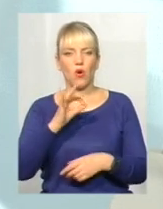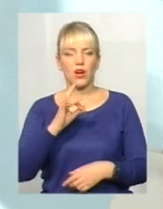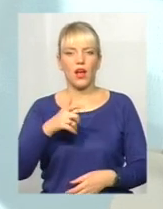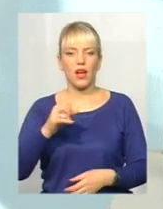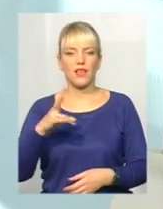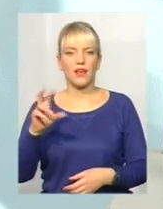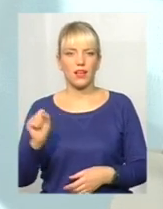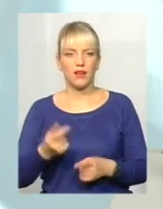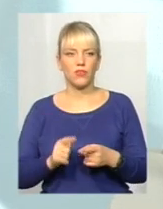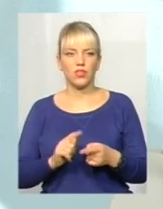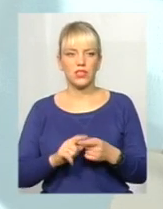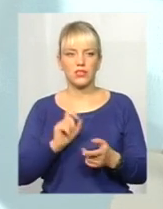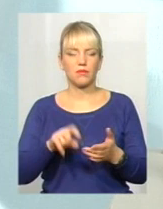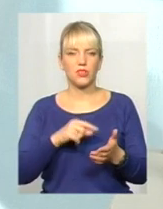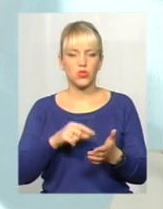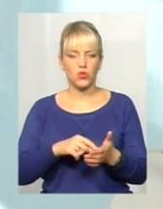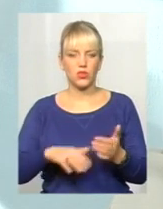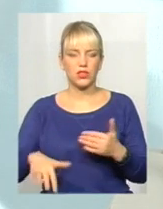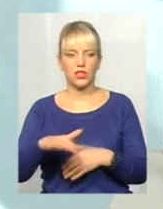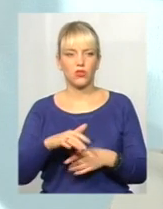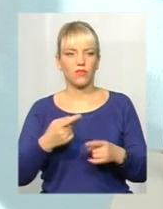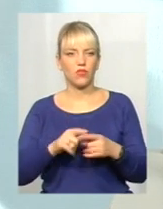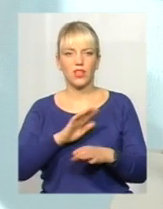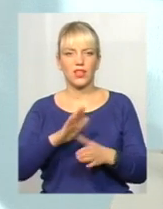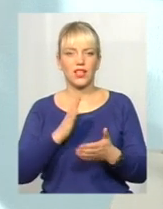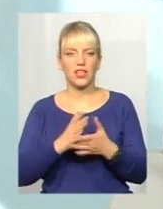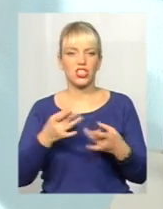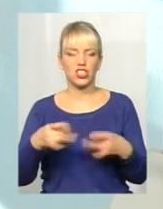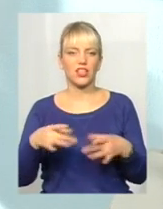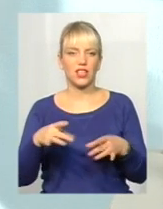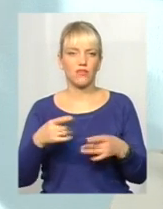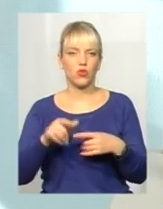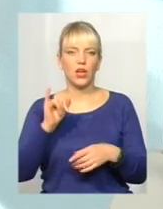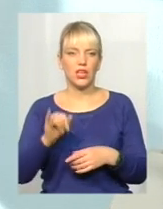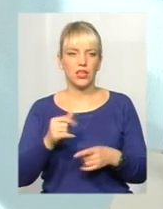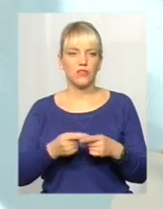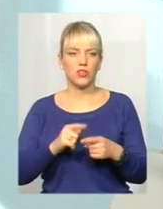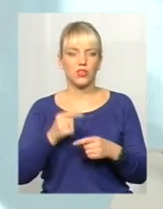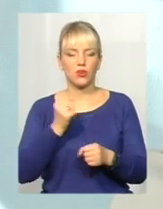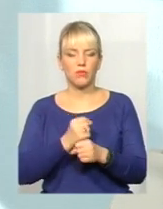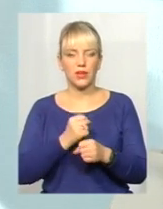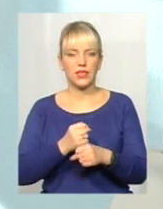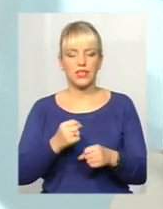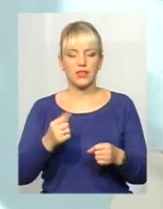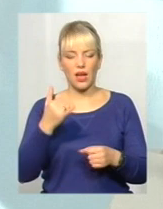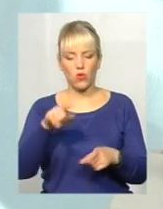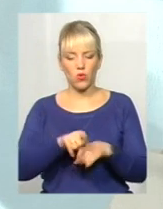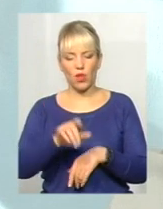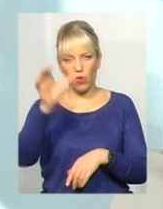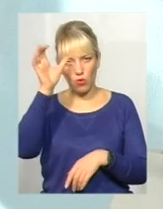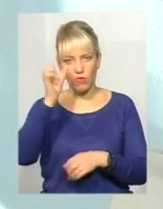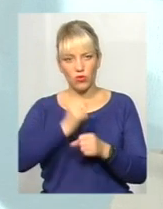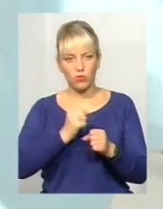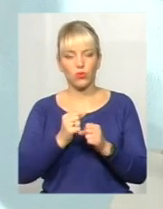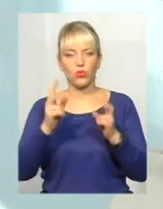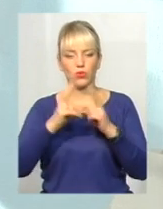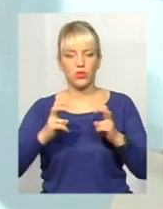городів, з міської території, з доріг, вона не є шкідливою. Вони зробили таку наукову роботу, дослідили,